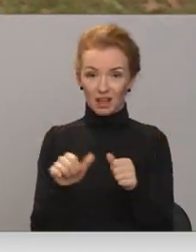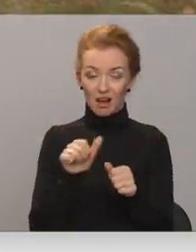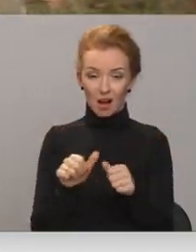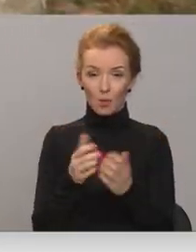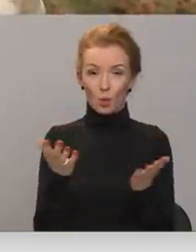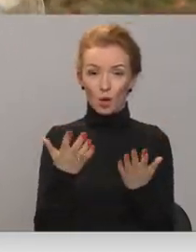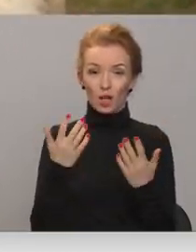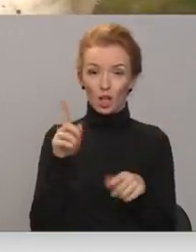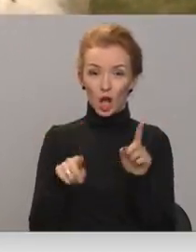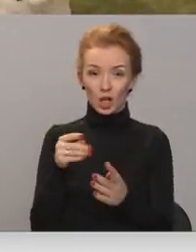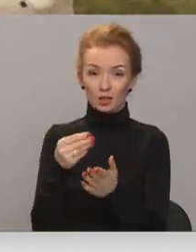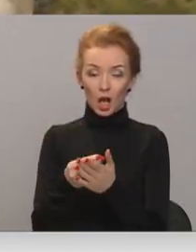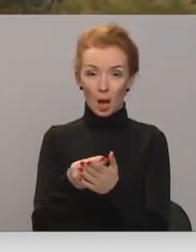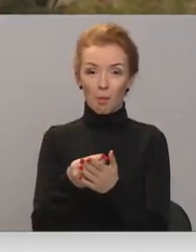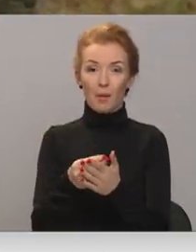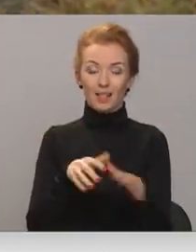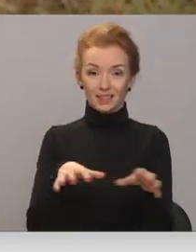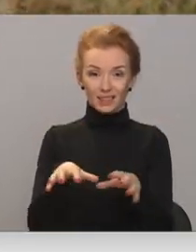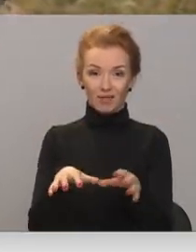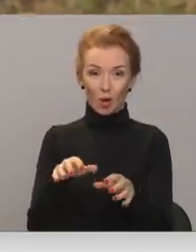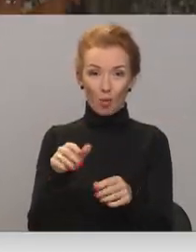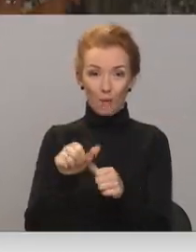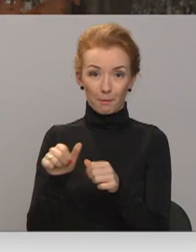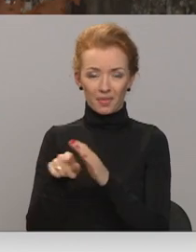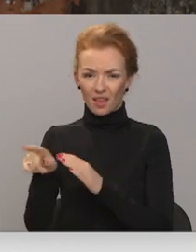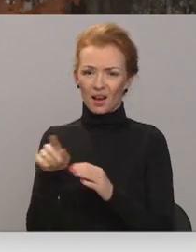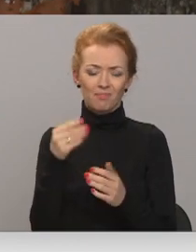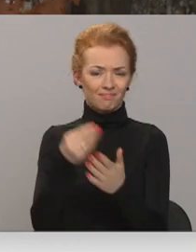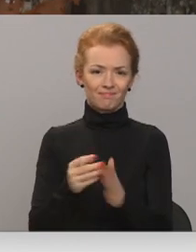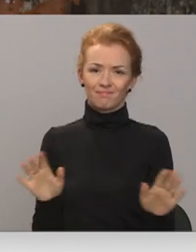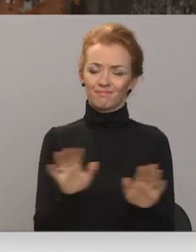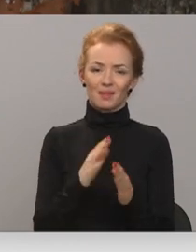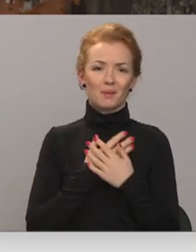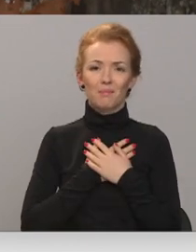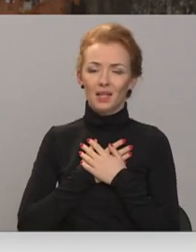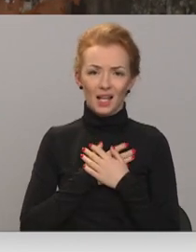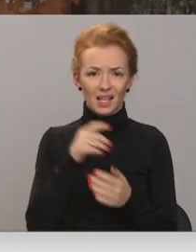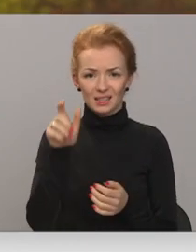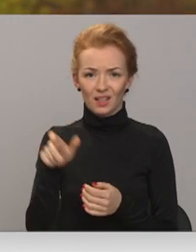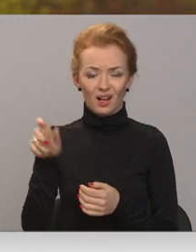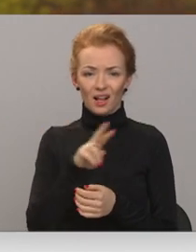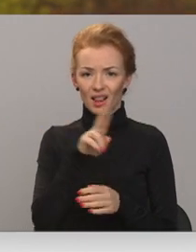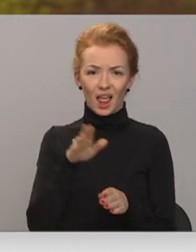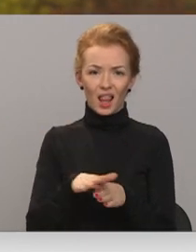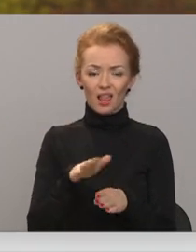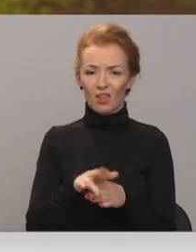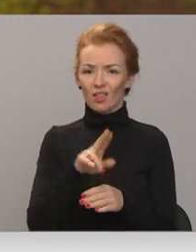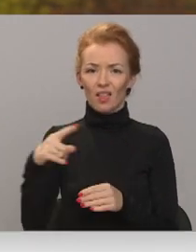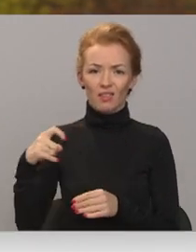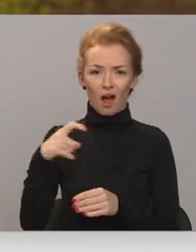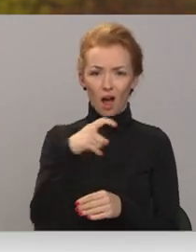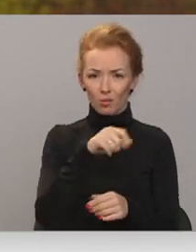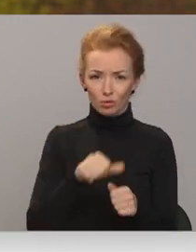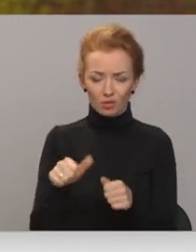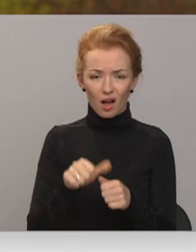no kurām dažas jāpērk, veterinārai aptiekā gan ir jāaizmirst. Mīļie cilvēki nelietoja nekādas tārpa zāles,